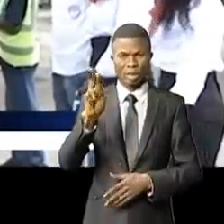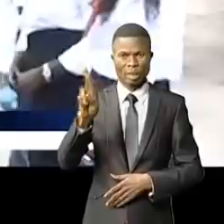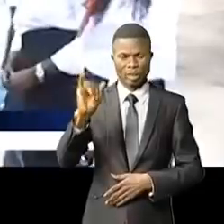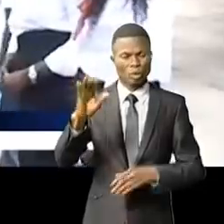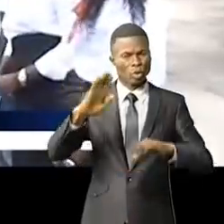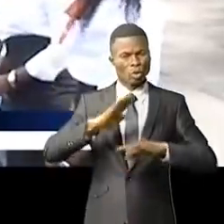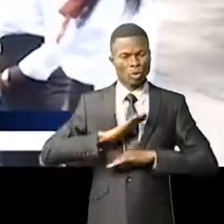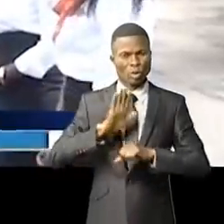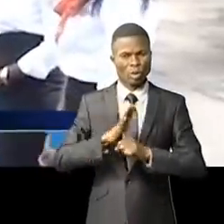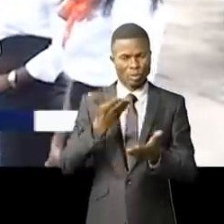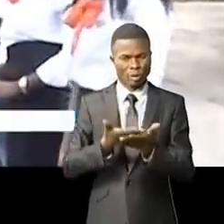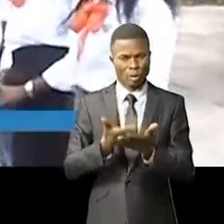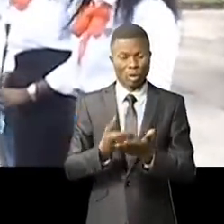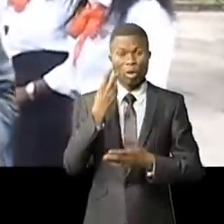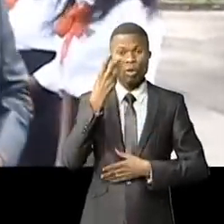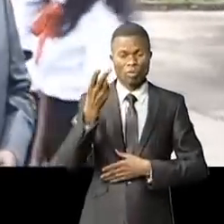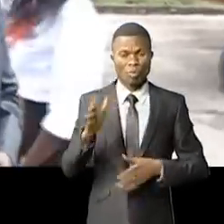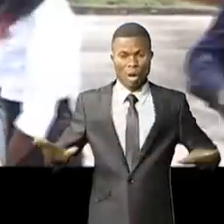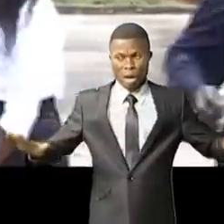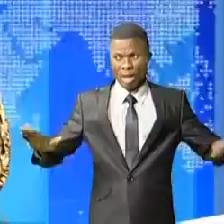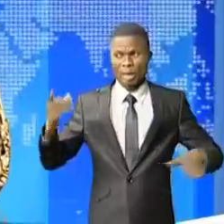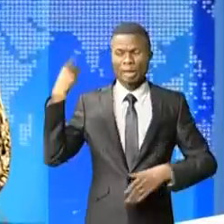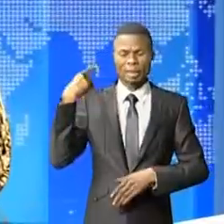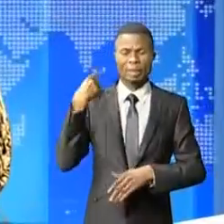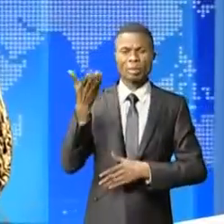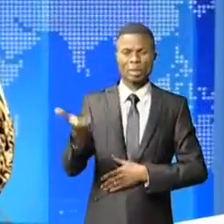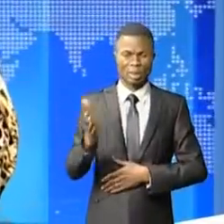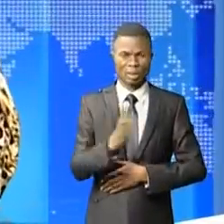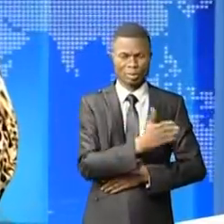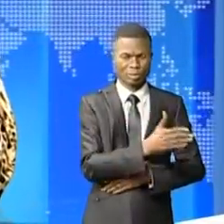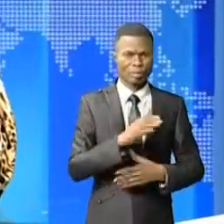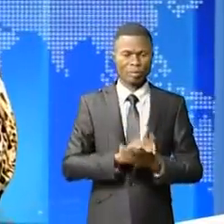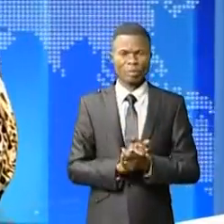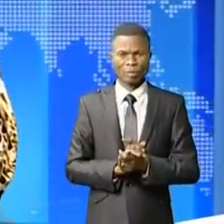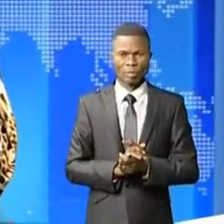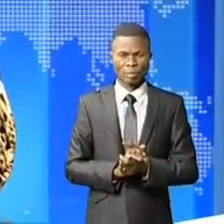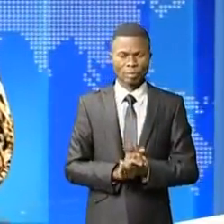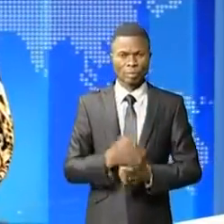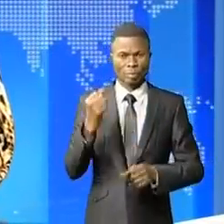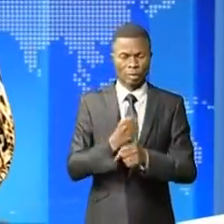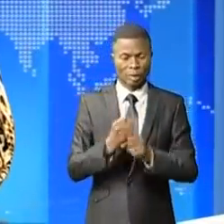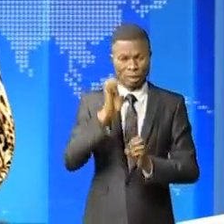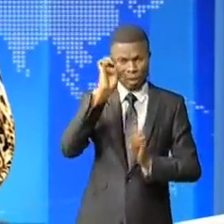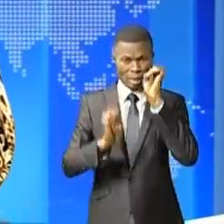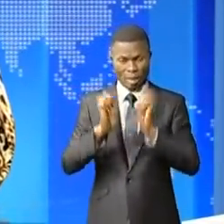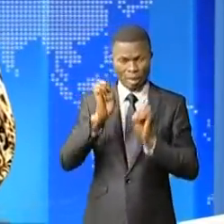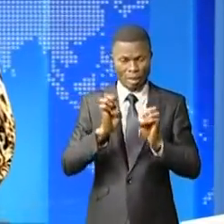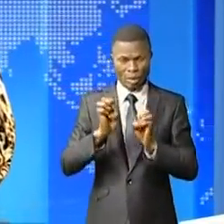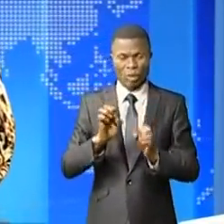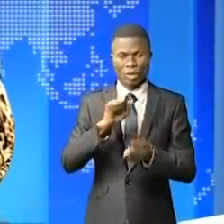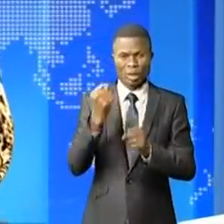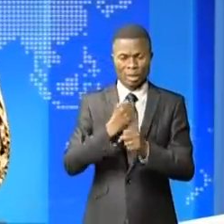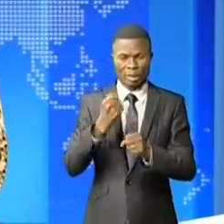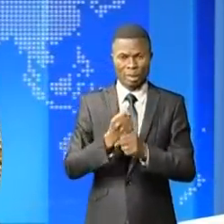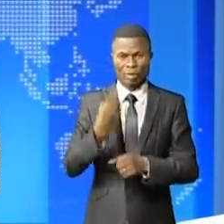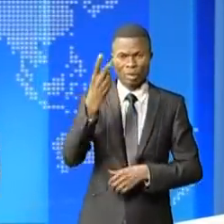que satisfaisante de la présence de ses élus du peuple. Après sa mission d'évaluation de l'état de siège à